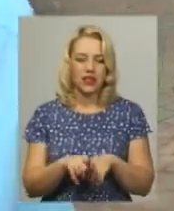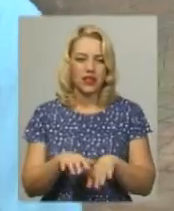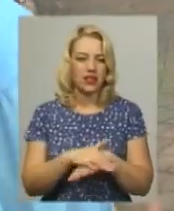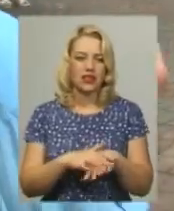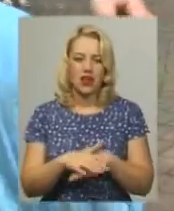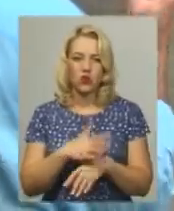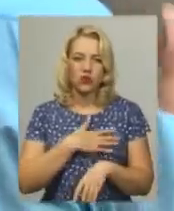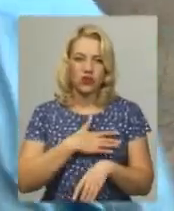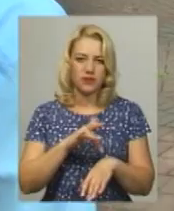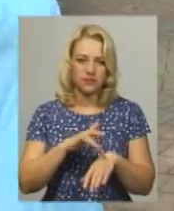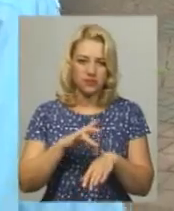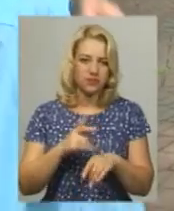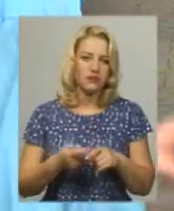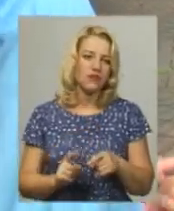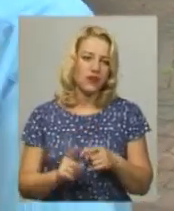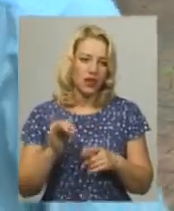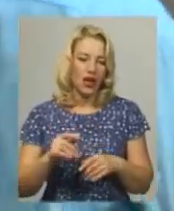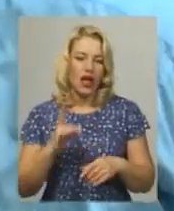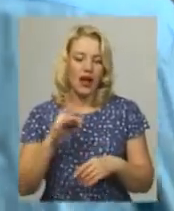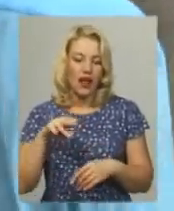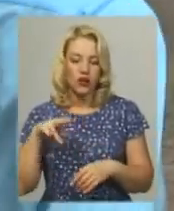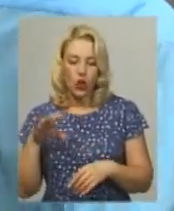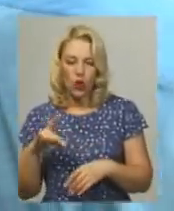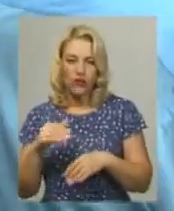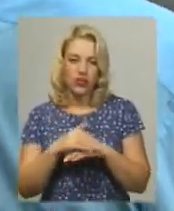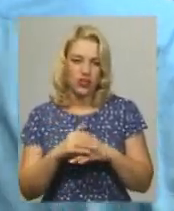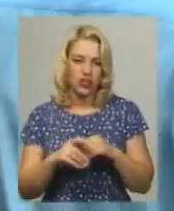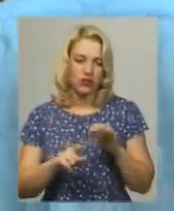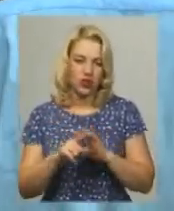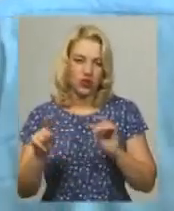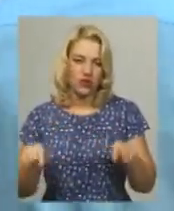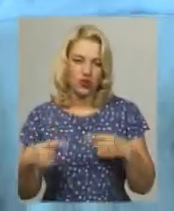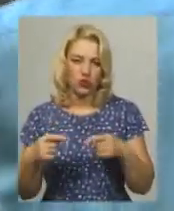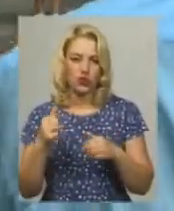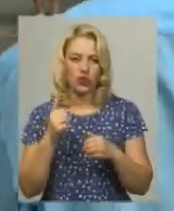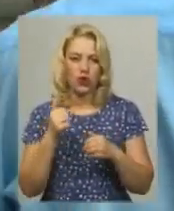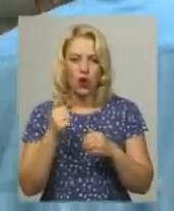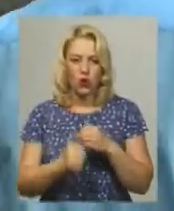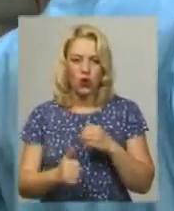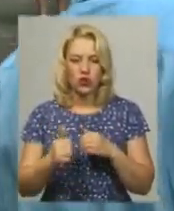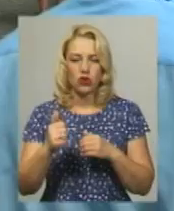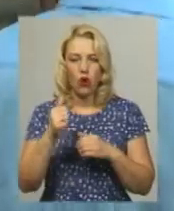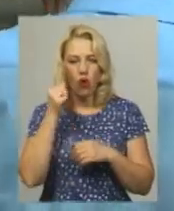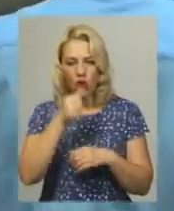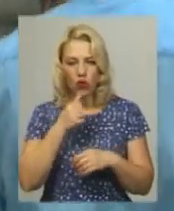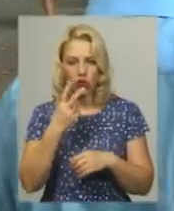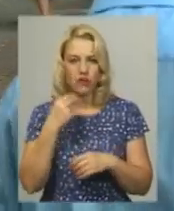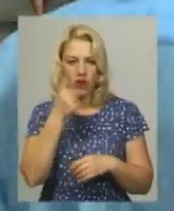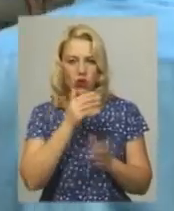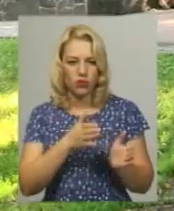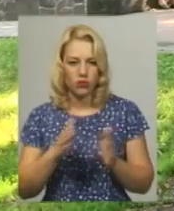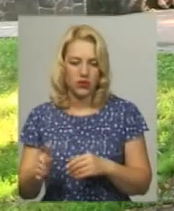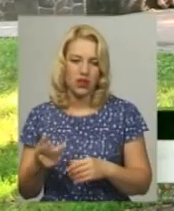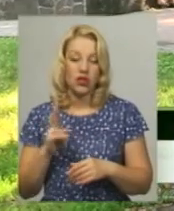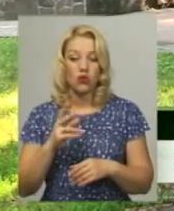Ретро-вечірки центр «Ветеран» почав влаштовувати минулого року і тепер в теплу пору кожної неділі тільки за 50 приходять в парк на